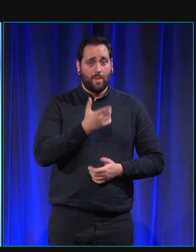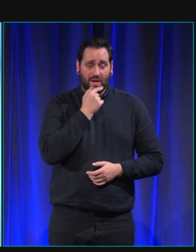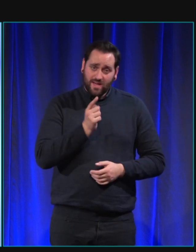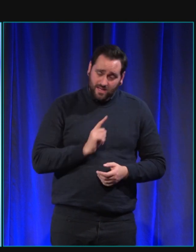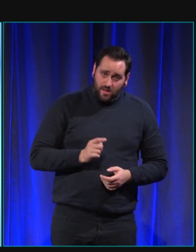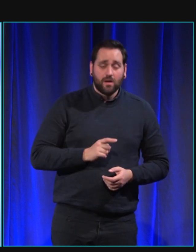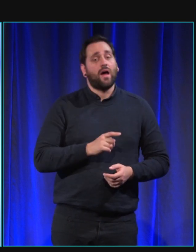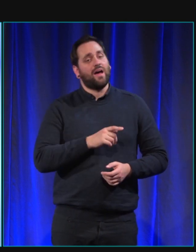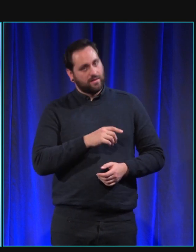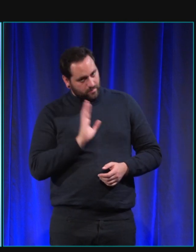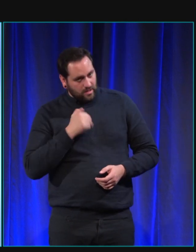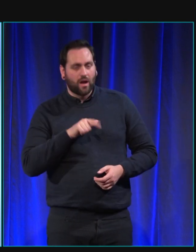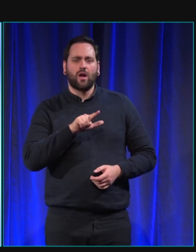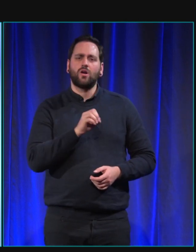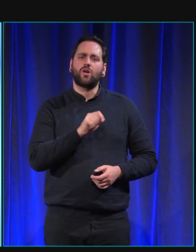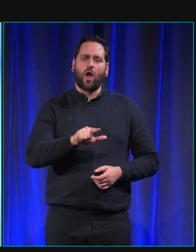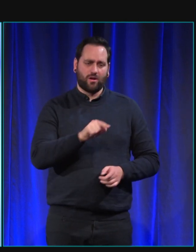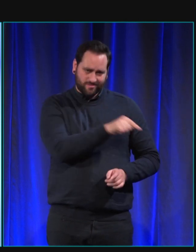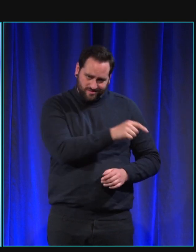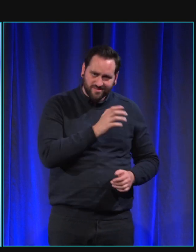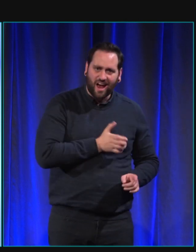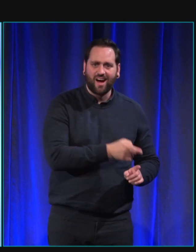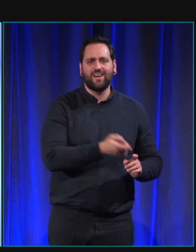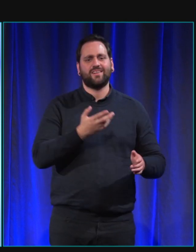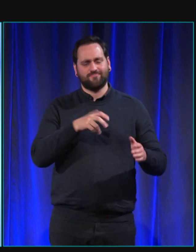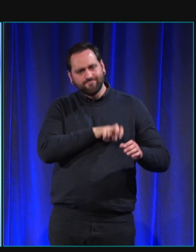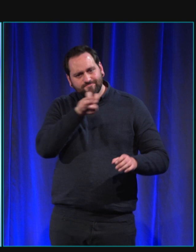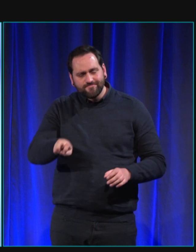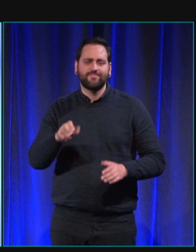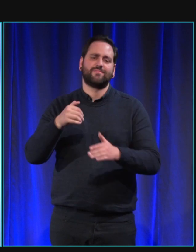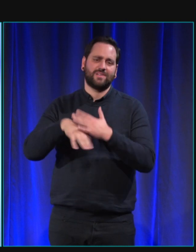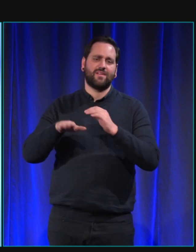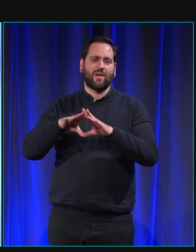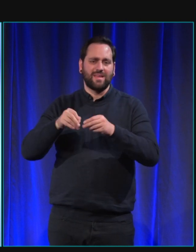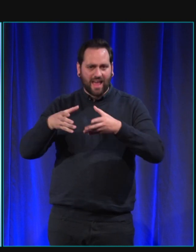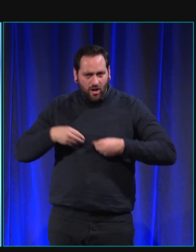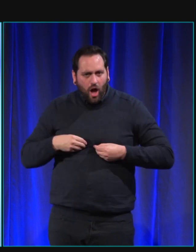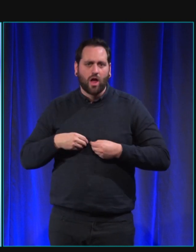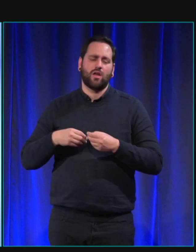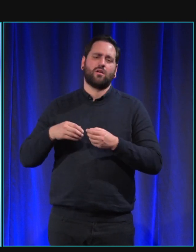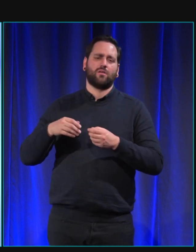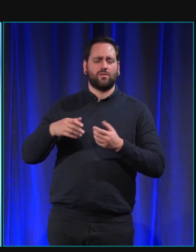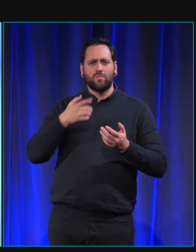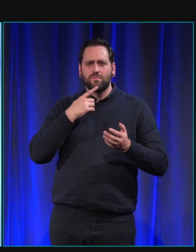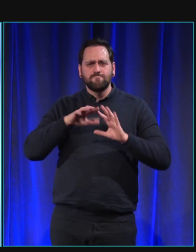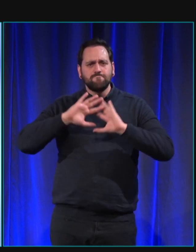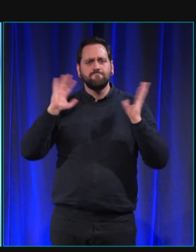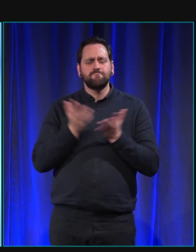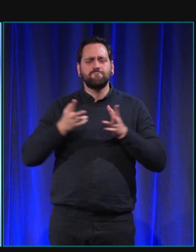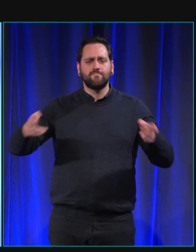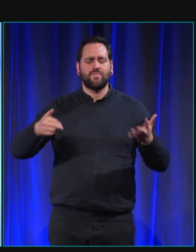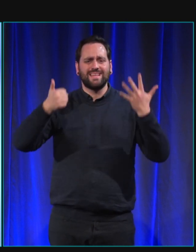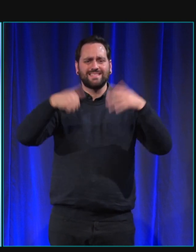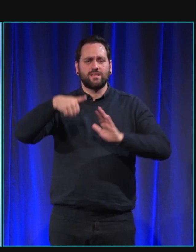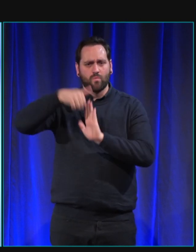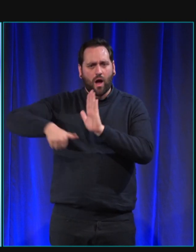16 mois dans une famille d'accueil qui avait deux enfants qui l'ont emmenée partout la maman était enseignante le